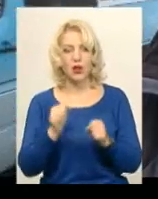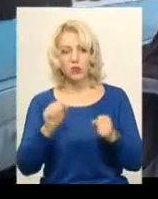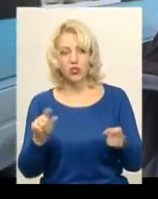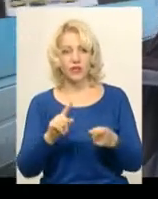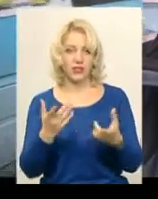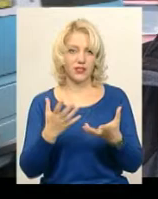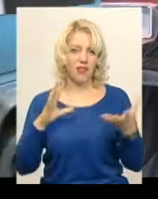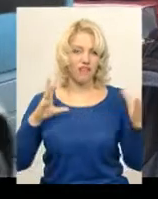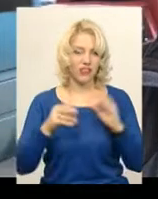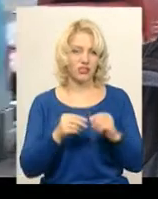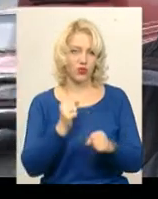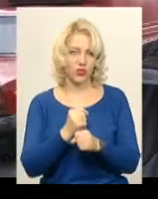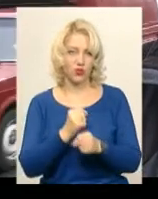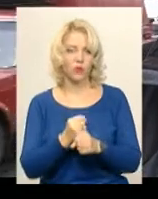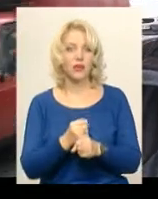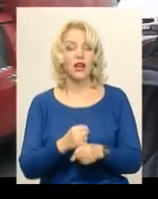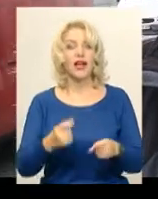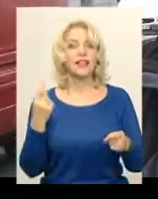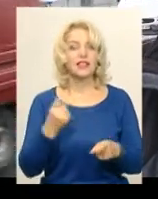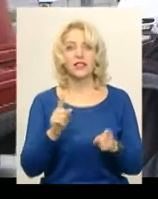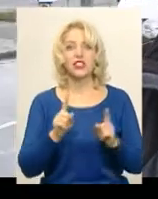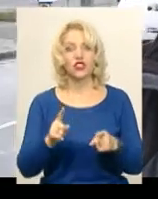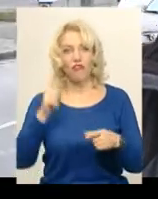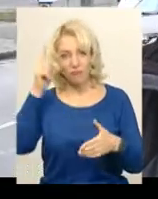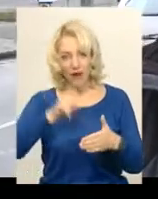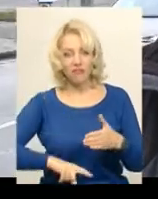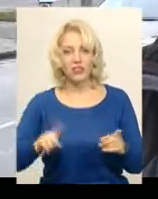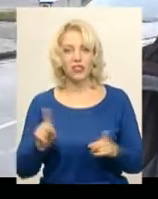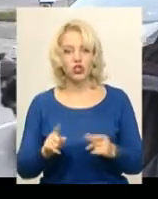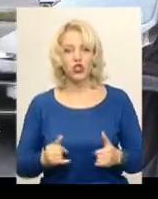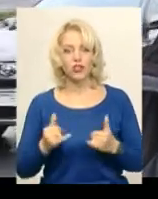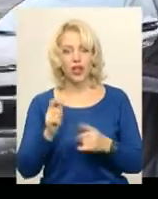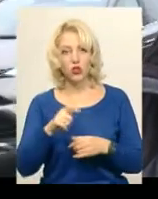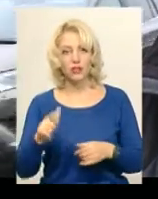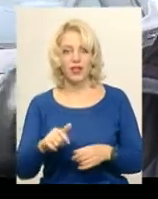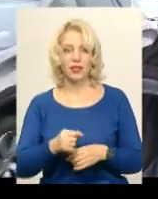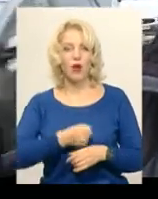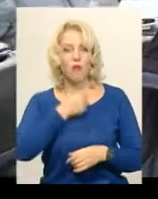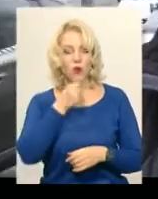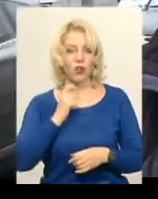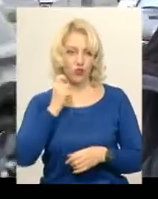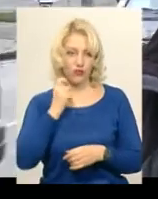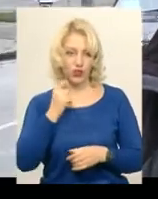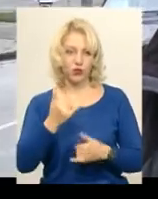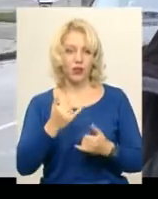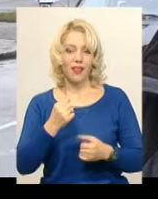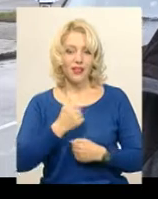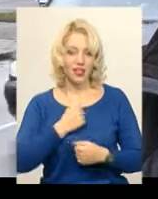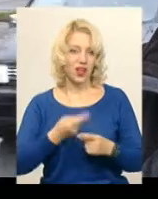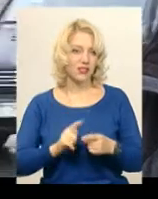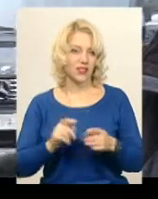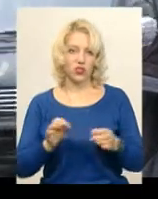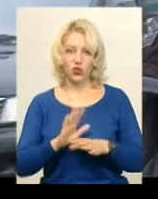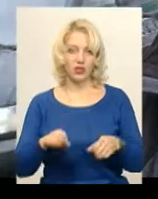висновки роблять. Єдине, що впевнений, що саме для людей похилого віку, на жаль, це нічого не